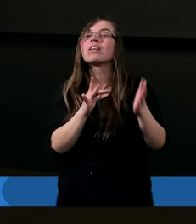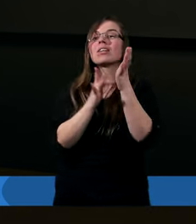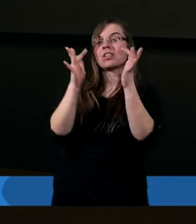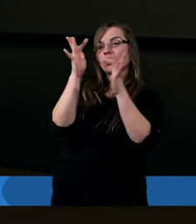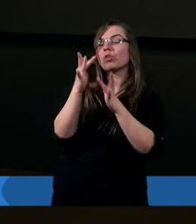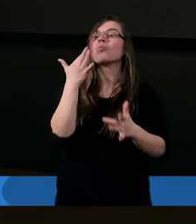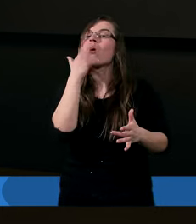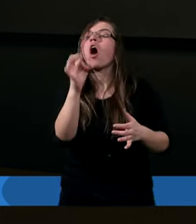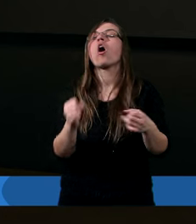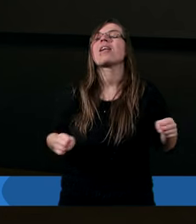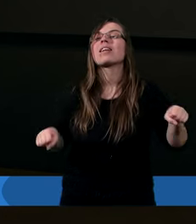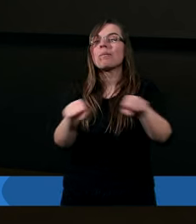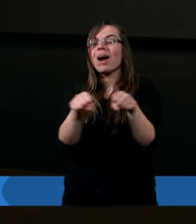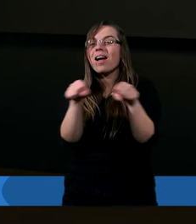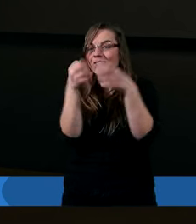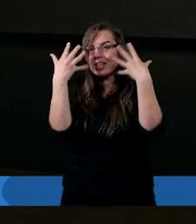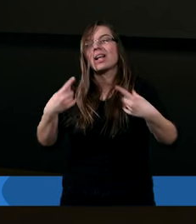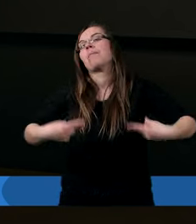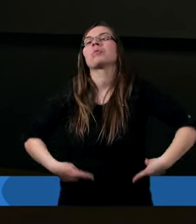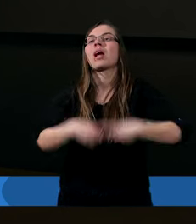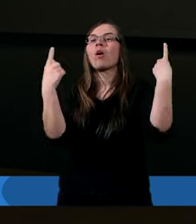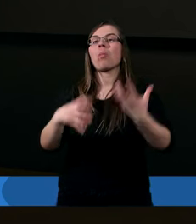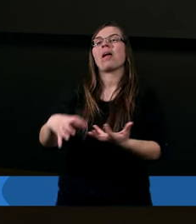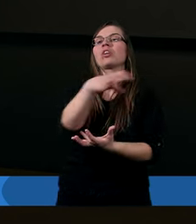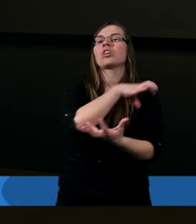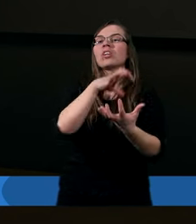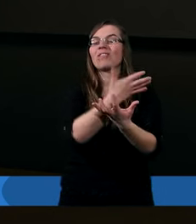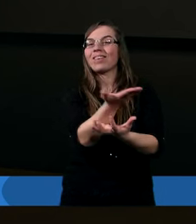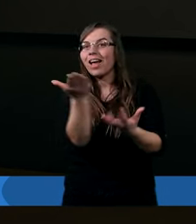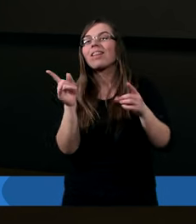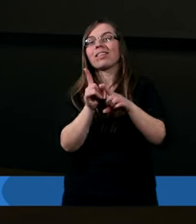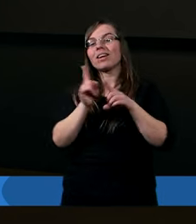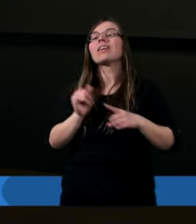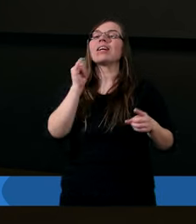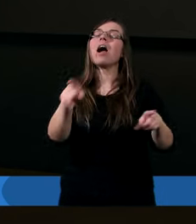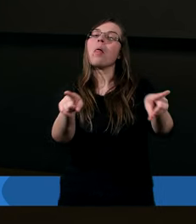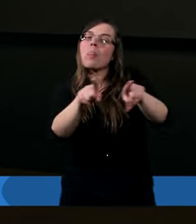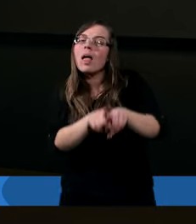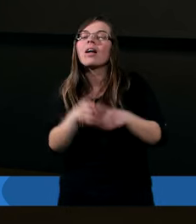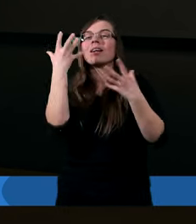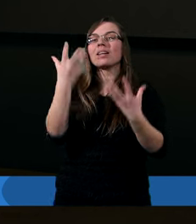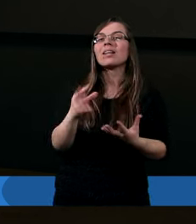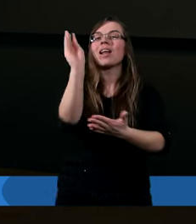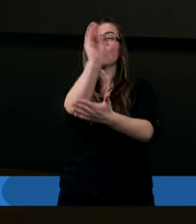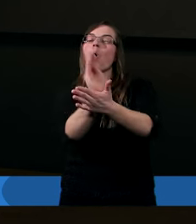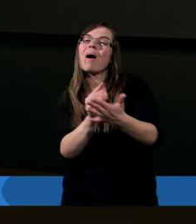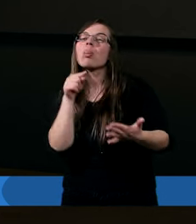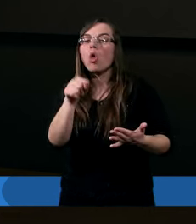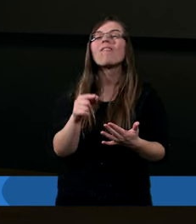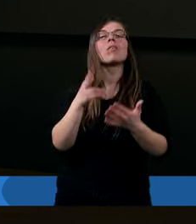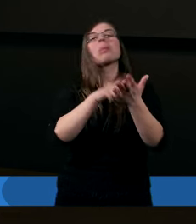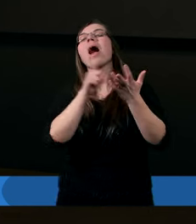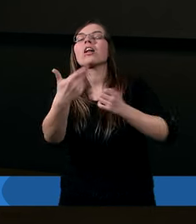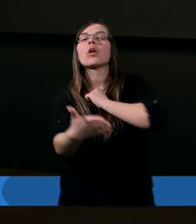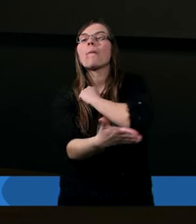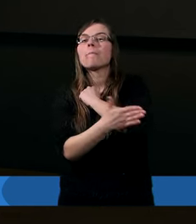iż o sprawiedliwości przekona świat. I też skomentował to, na